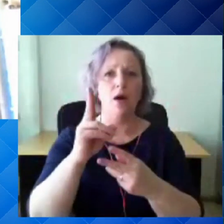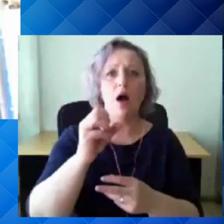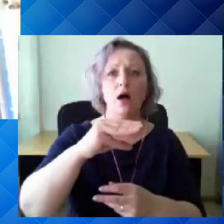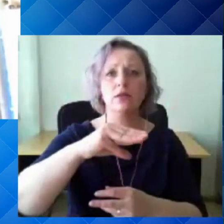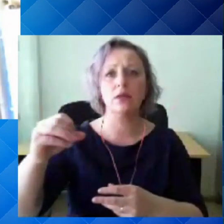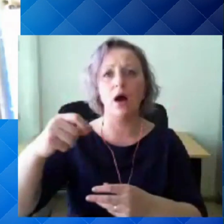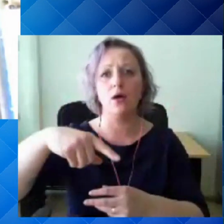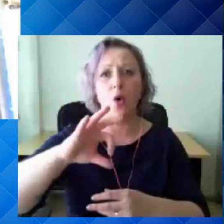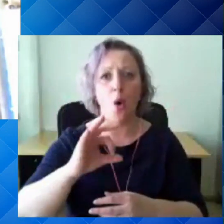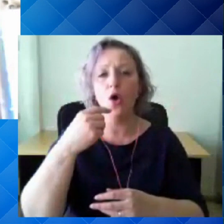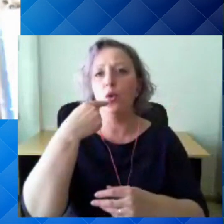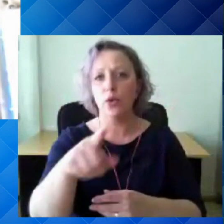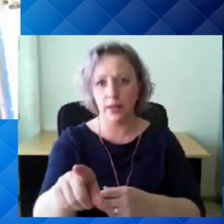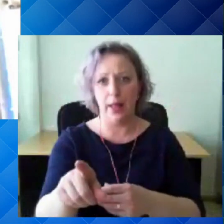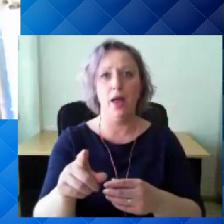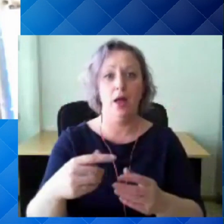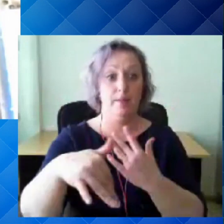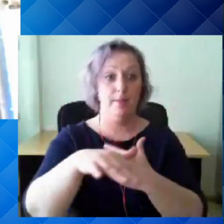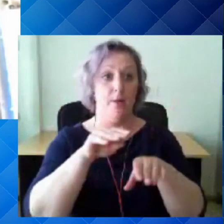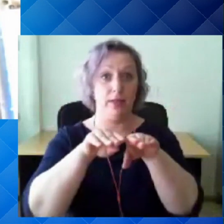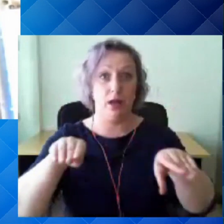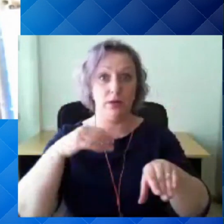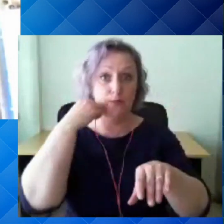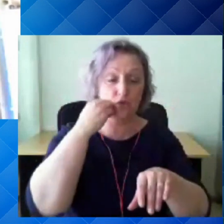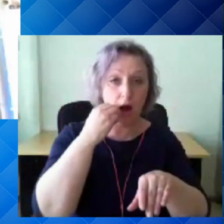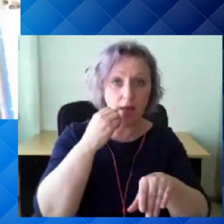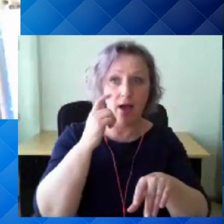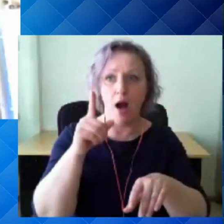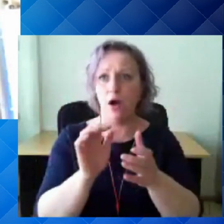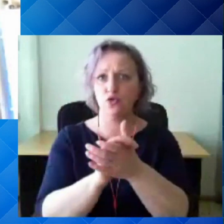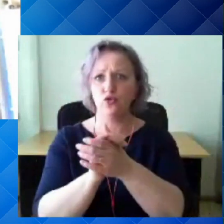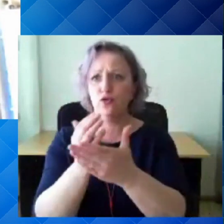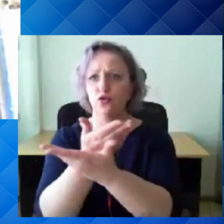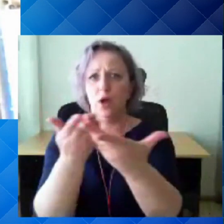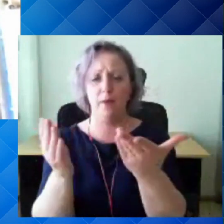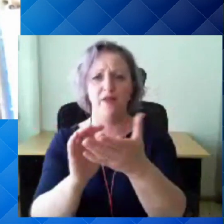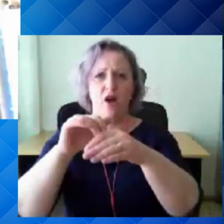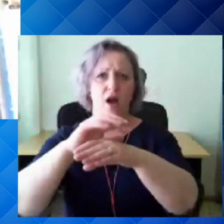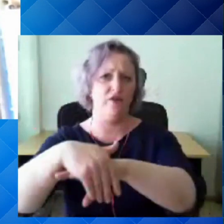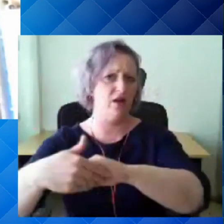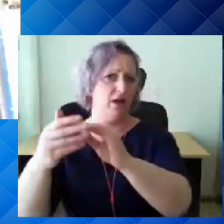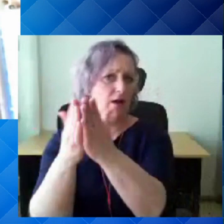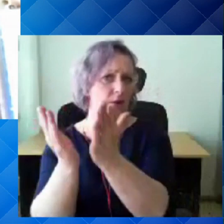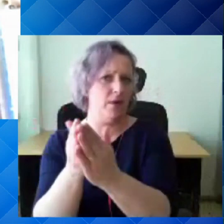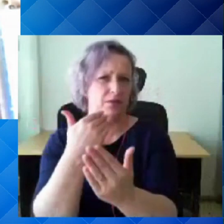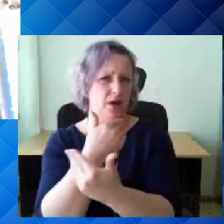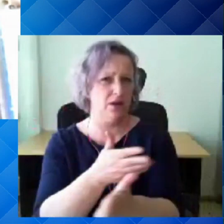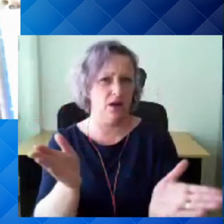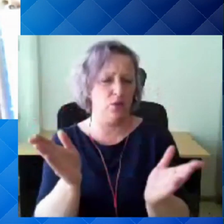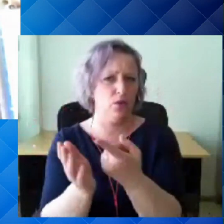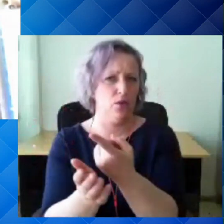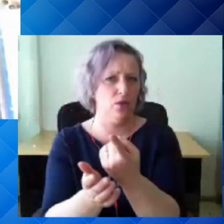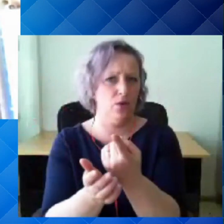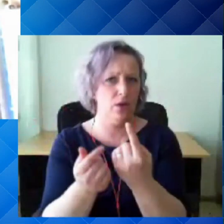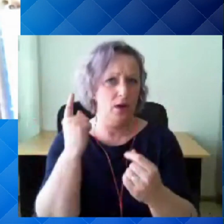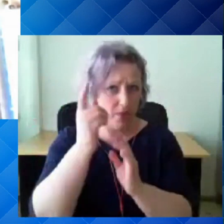punases ja samast otvustame valged raamatud, et ka see, et ma ei tea, tee omalt poolt siis, mis see aru saama on, et mulle tondub, et ma